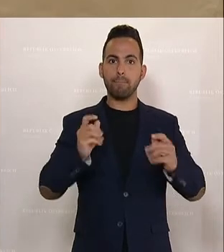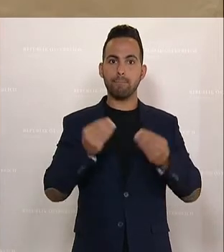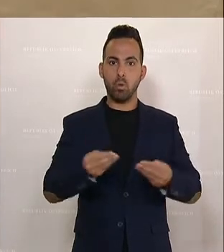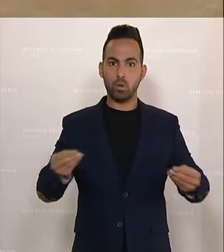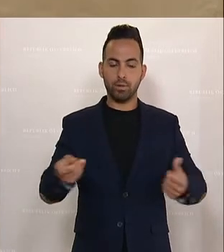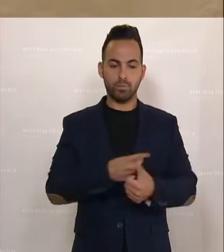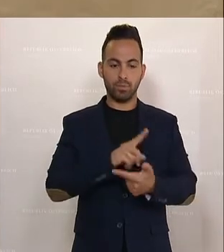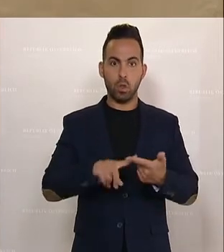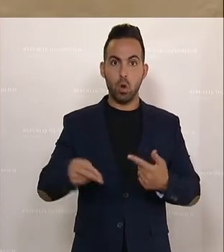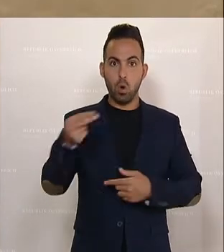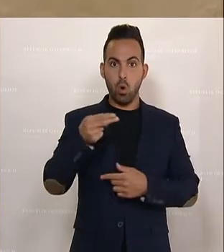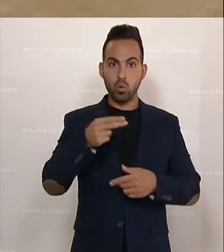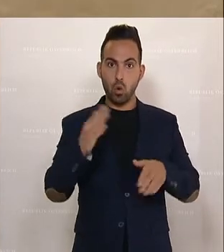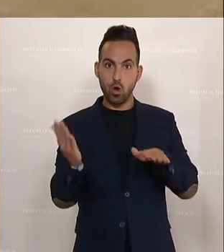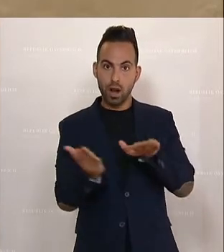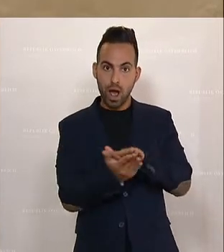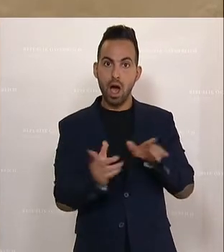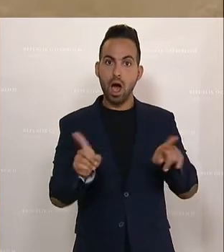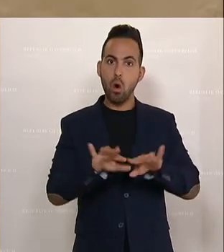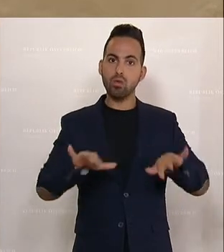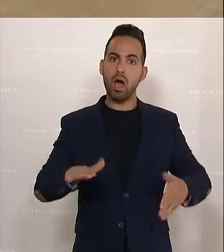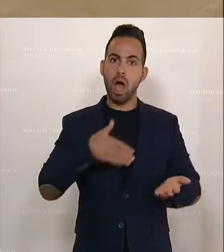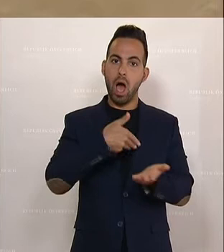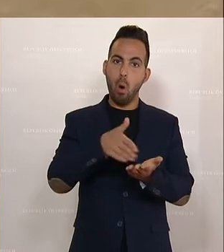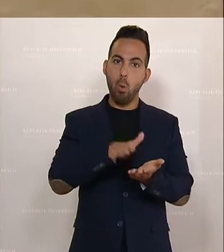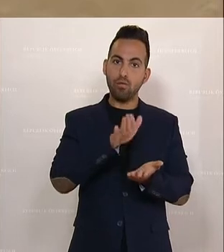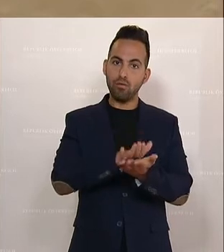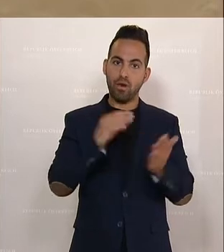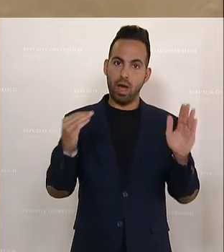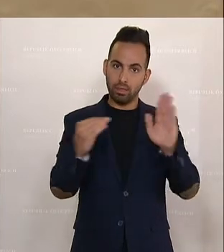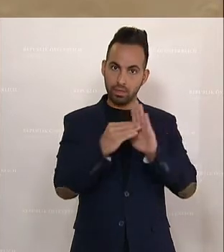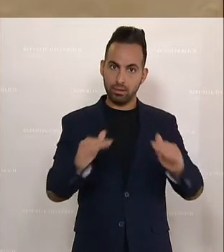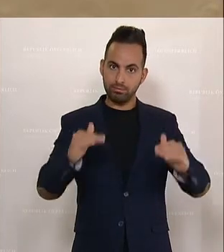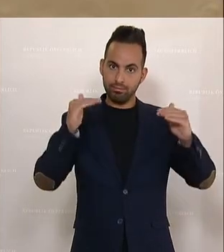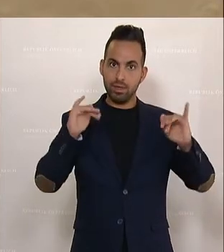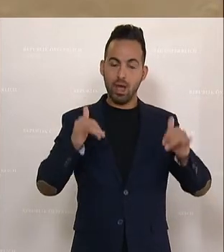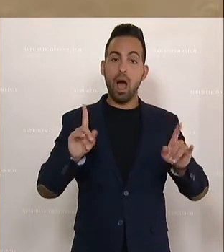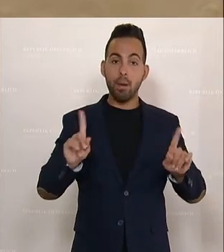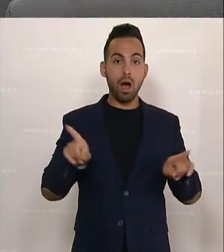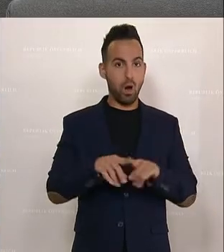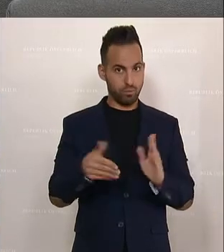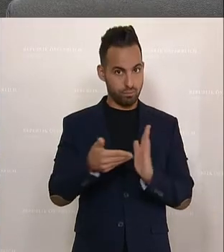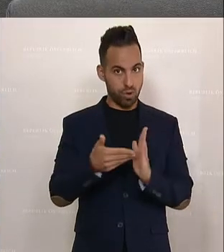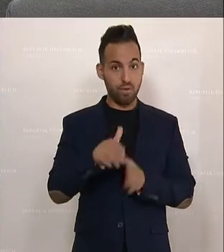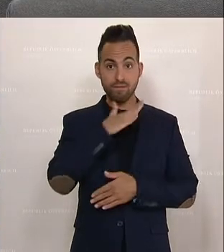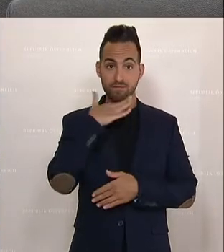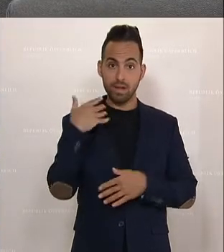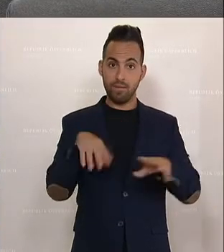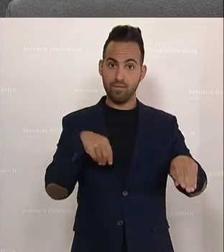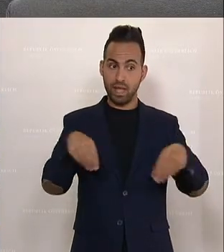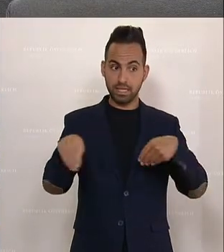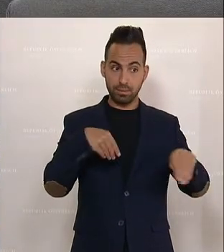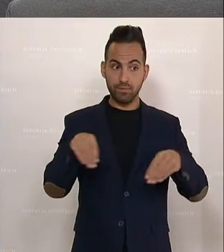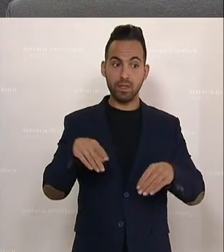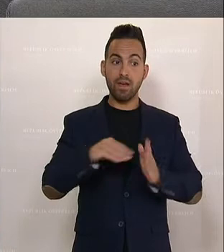Honorar-Hinterlegung, die tatsächlich dem Aufwand entspricht. Aber es braucht auch sehr viel Flexibilität